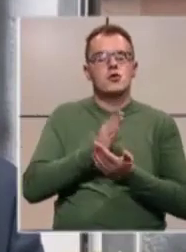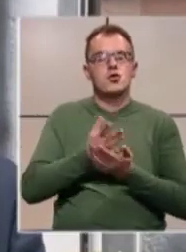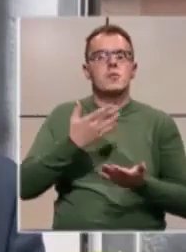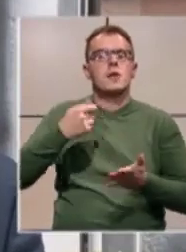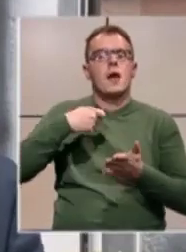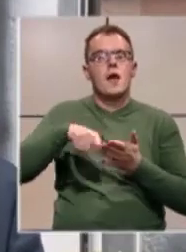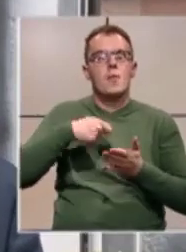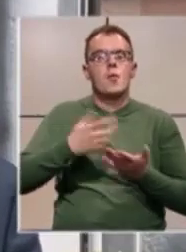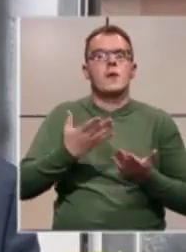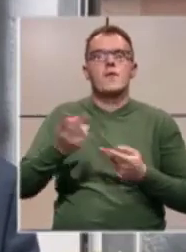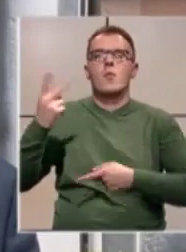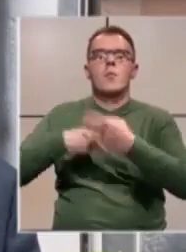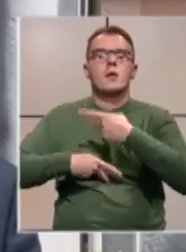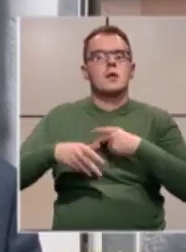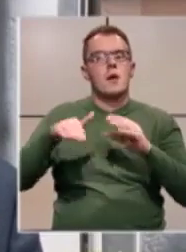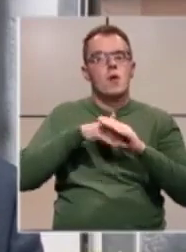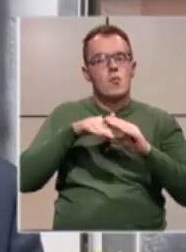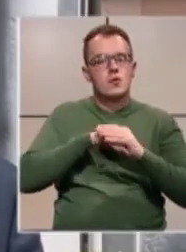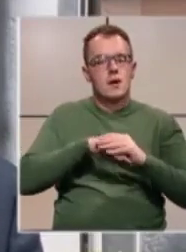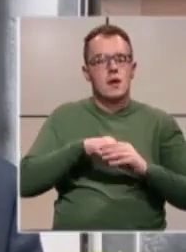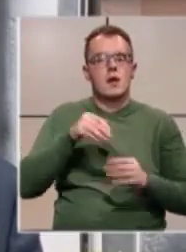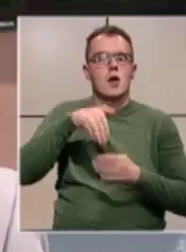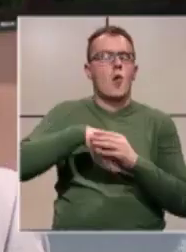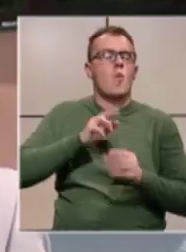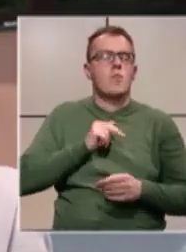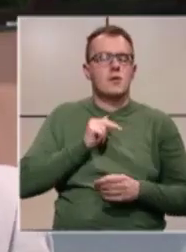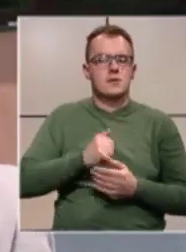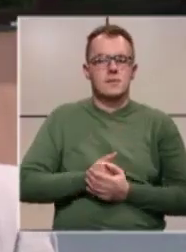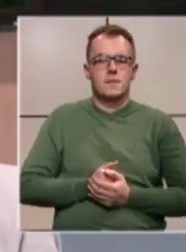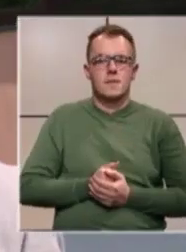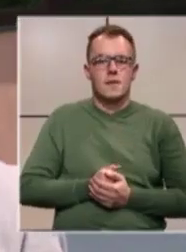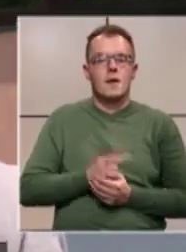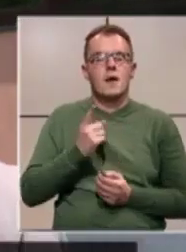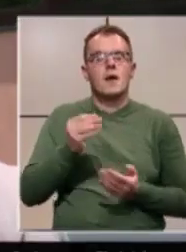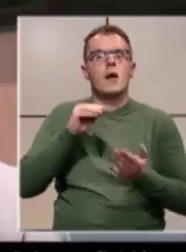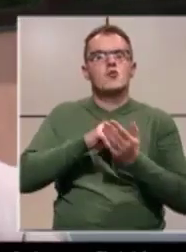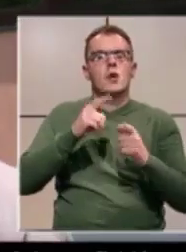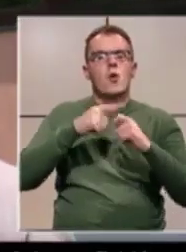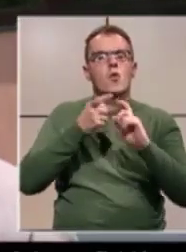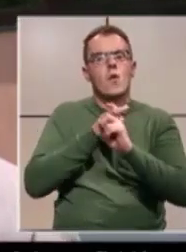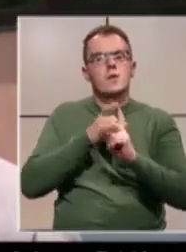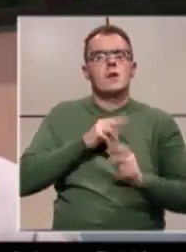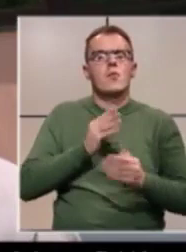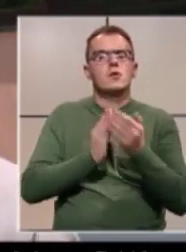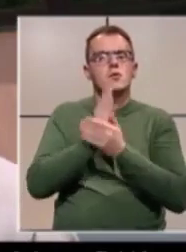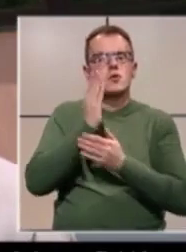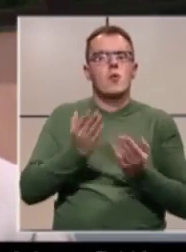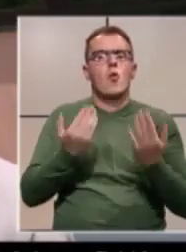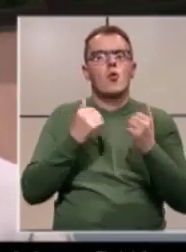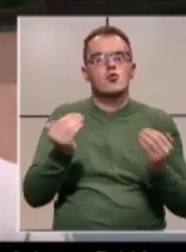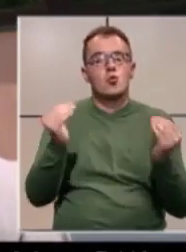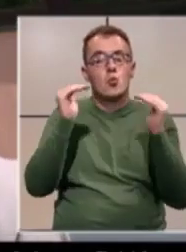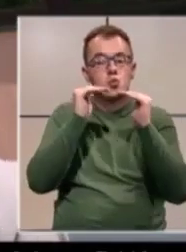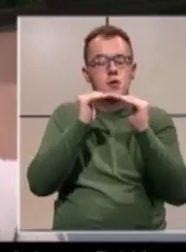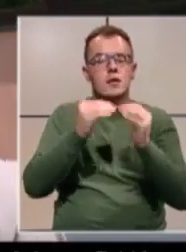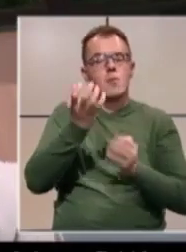popravimo primanja uposlanika u policiji. Da uskladimo koeficijente politijskih službenika, odnosno uskladimo